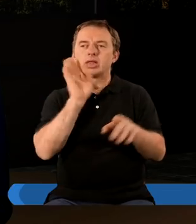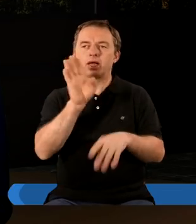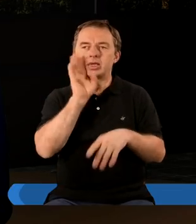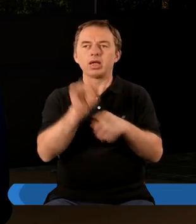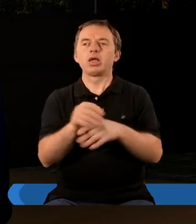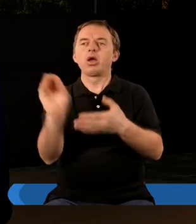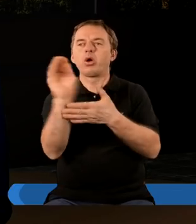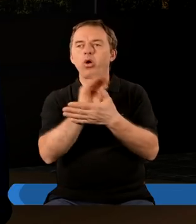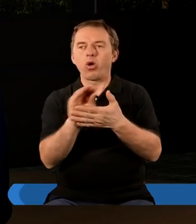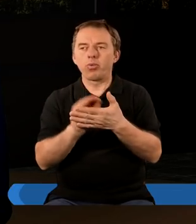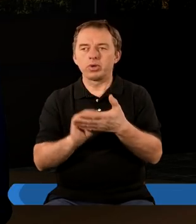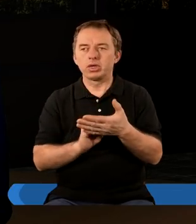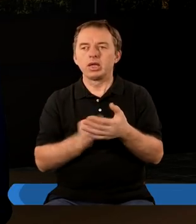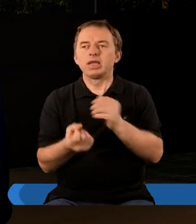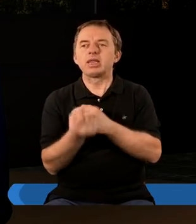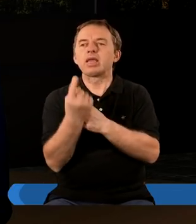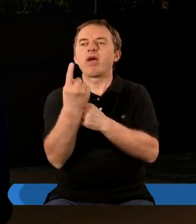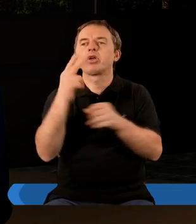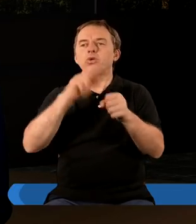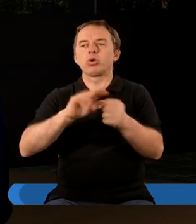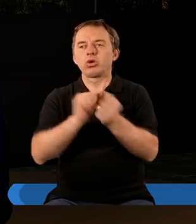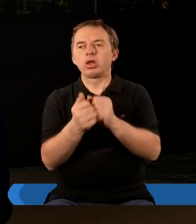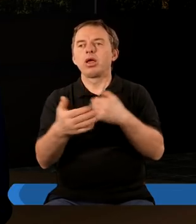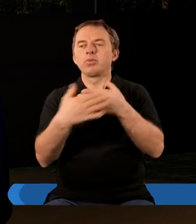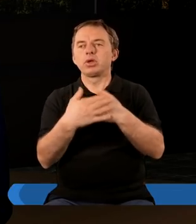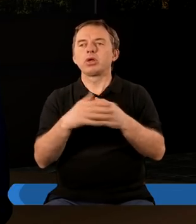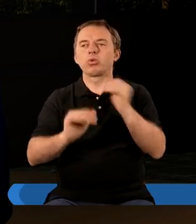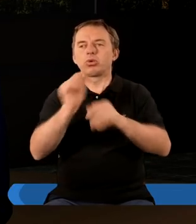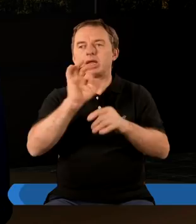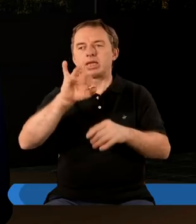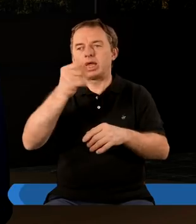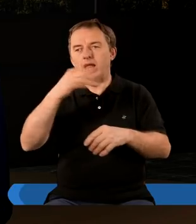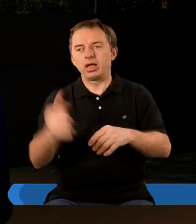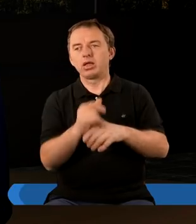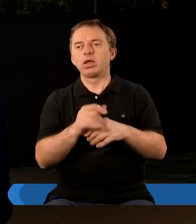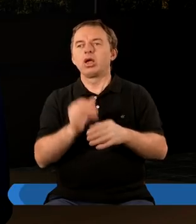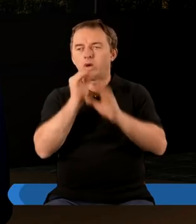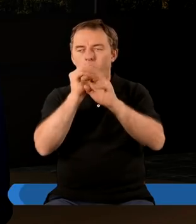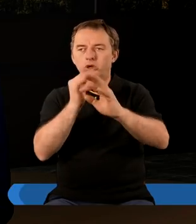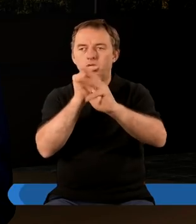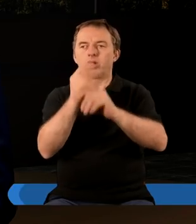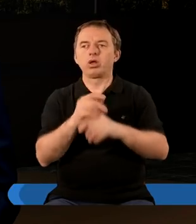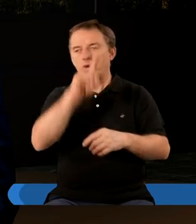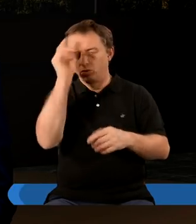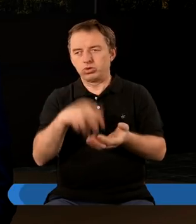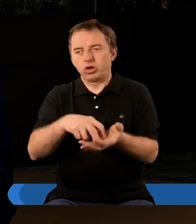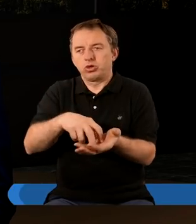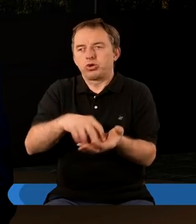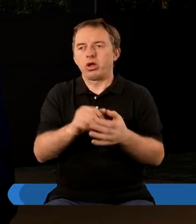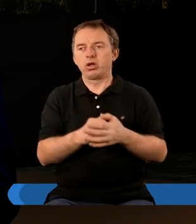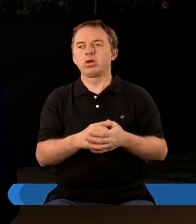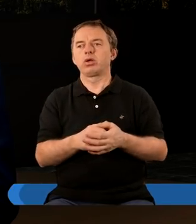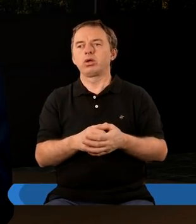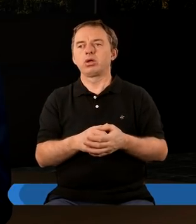opisy, zjawisk, które są przy Górze Synaj. Głos trąby, który lud cały drżał,